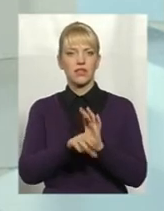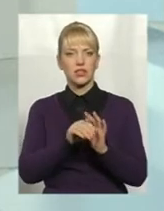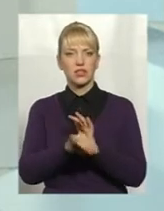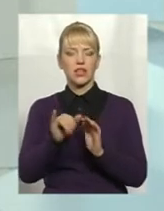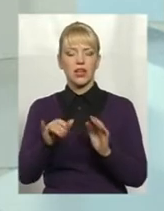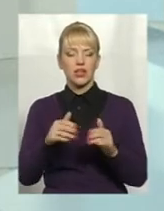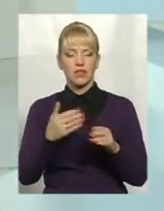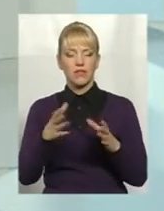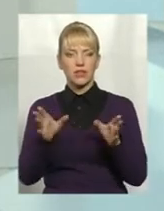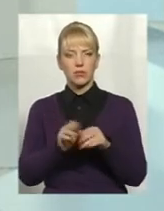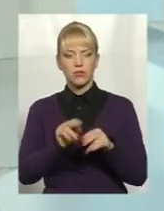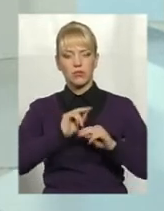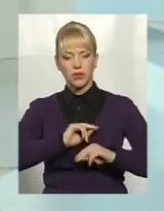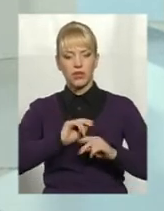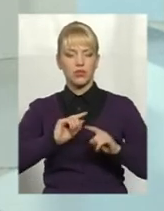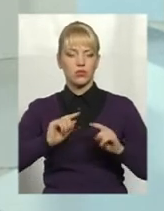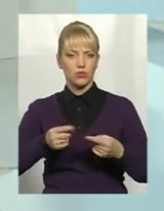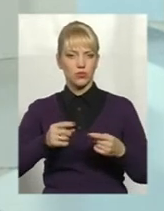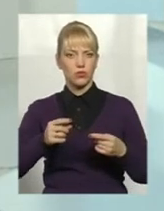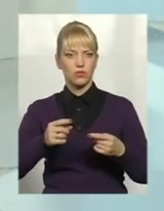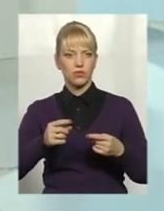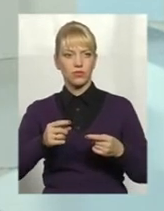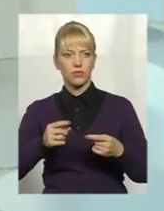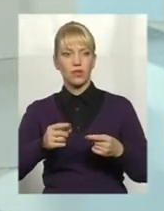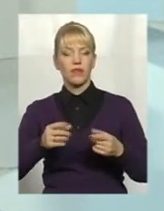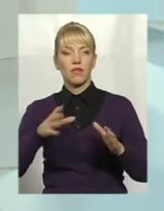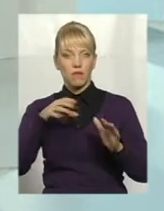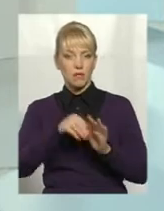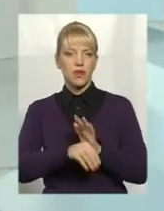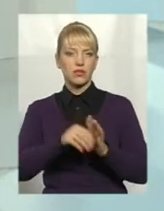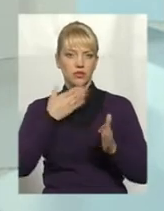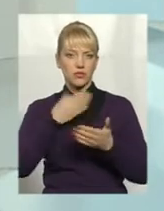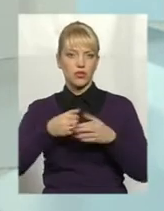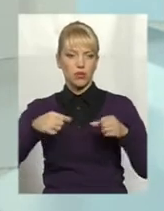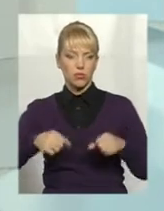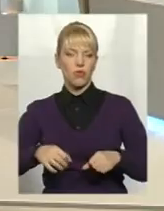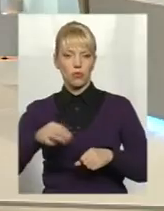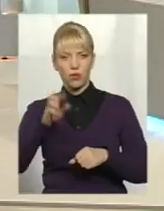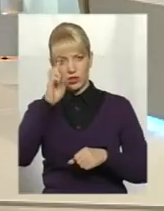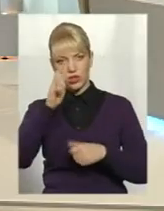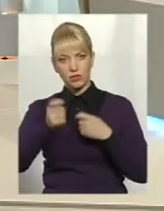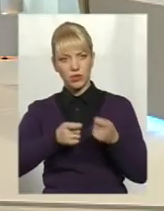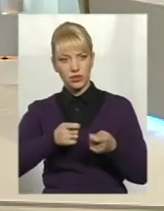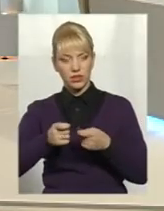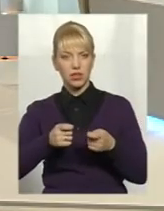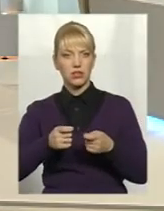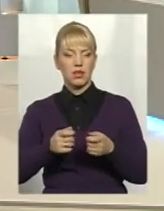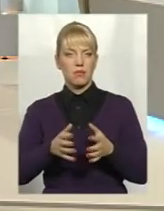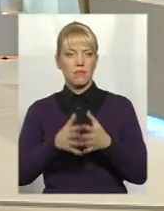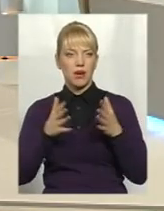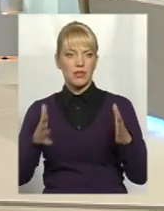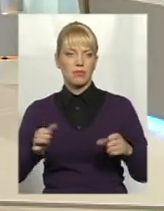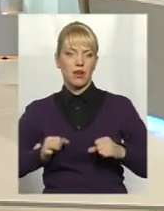співпраці. Тому в межах своїх повноважень облдержадміністрація максимально